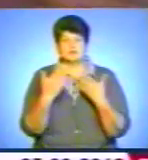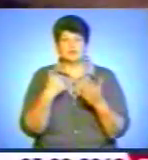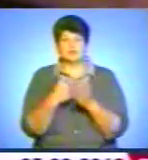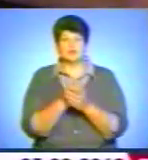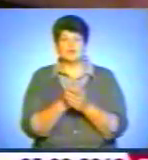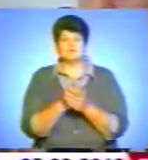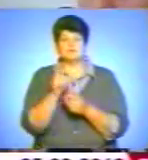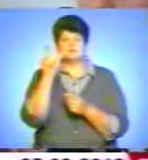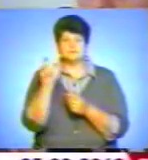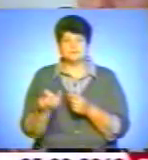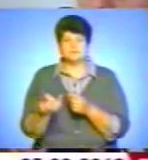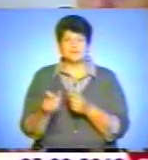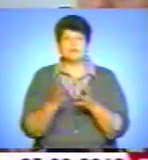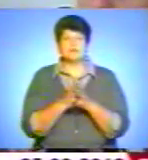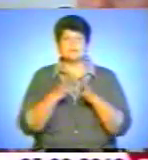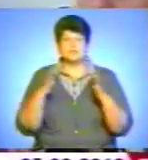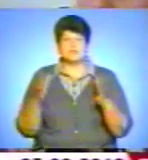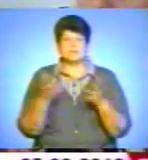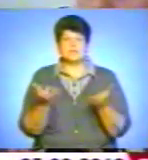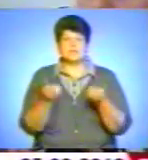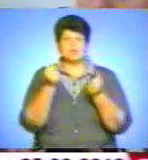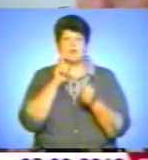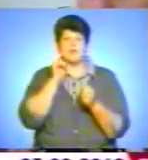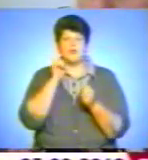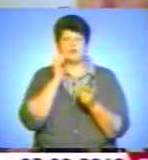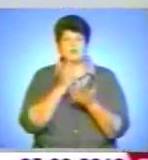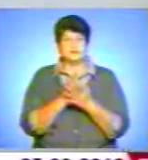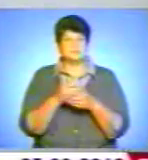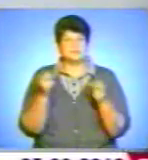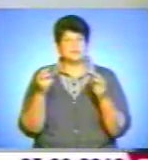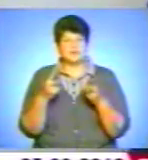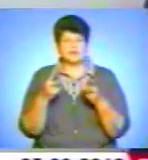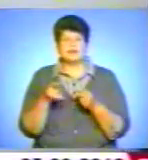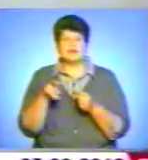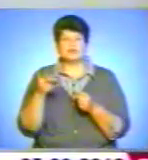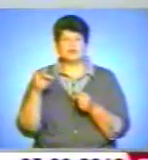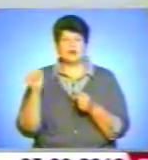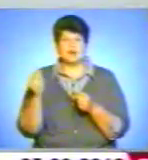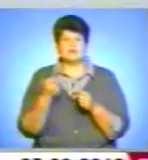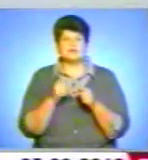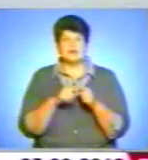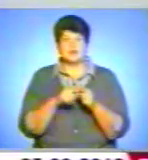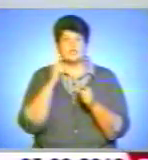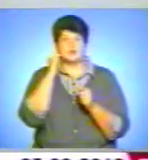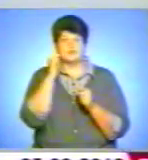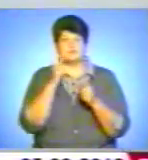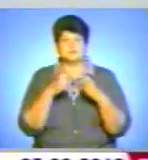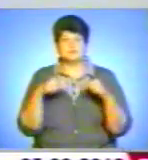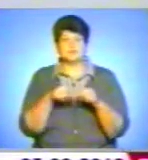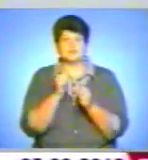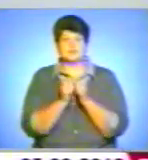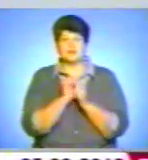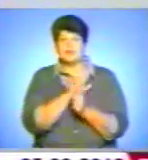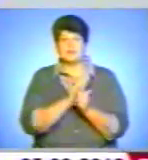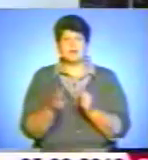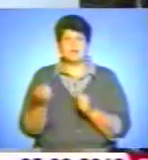політичних сил, яких більше підтримує молодь, є великий ризик, адже електорат саме цієї вікової категорії часто не з'являється